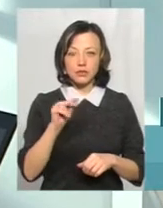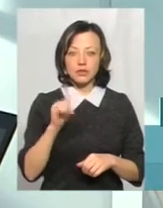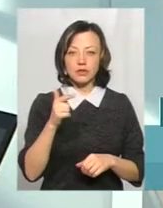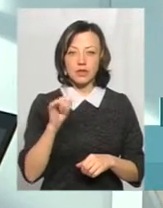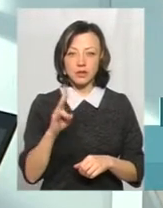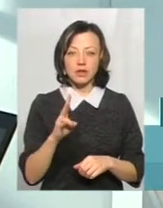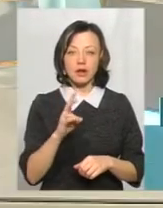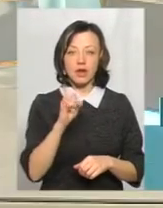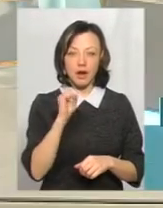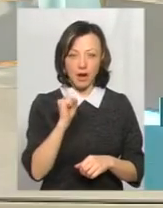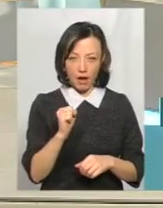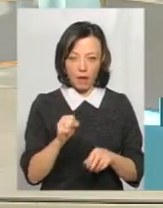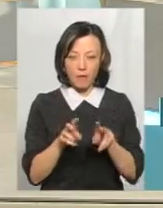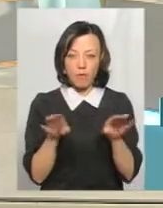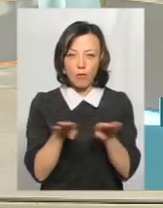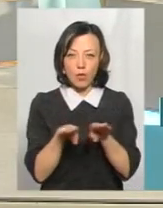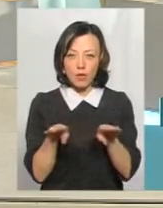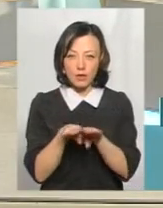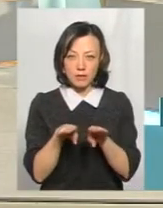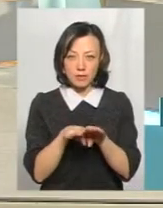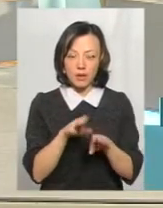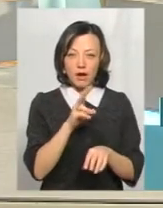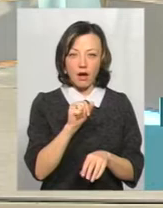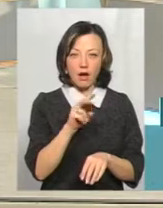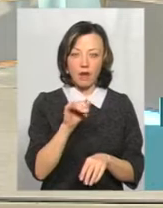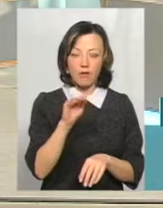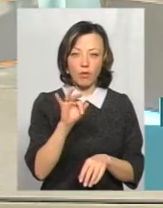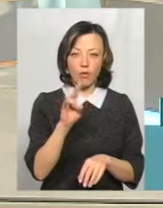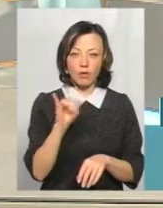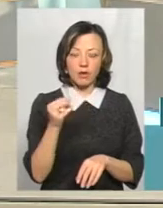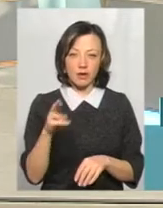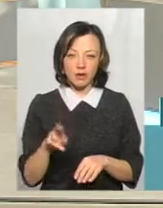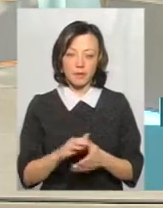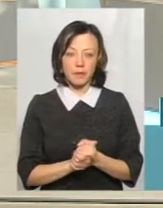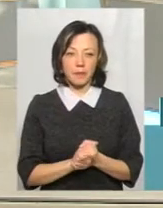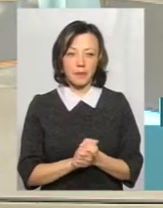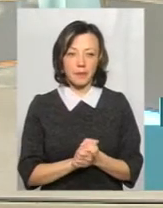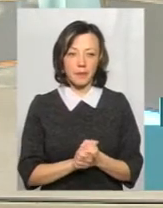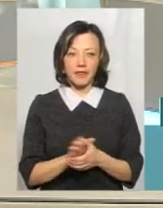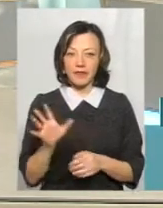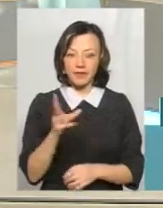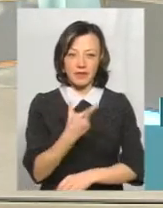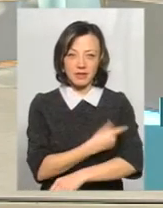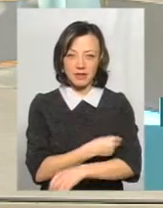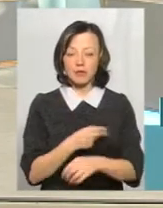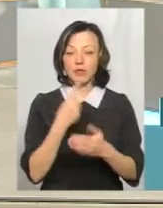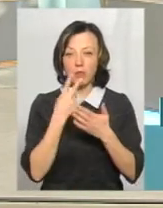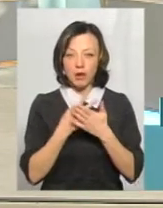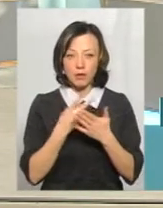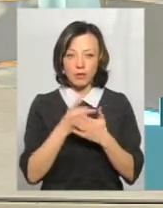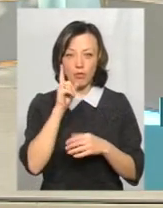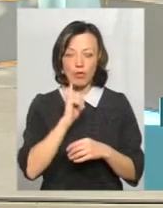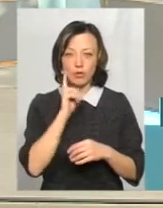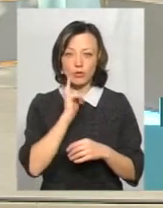АH1N1. Він подібний до каліфорнійського вірусу. Але ми побачимо,